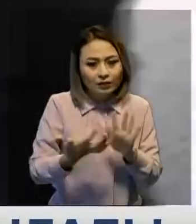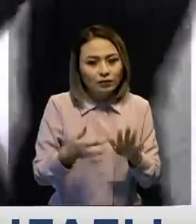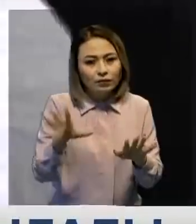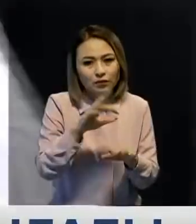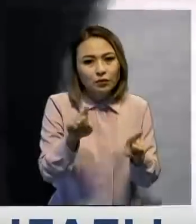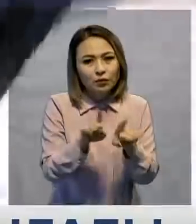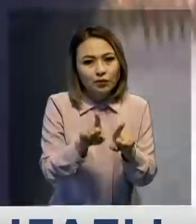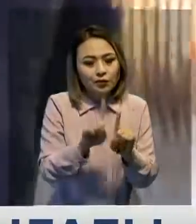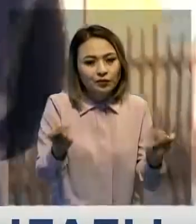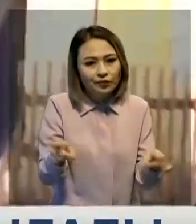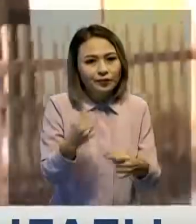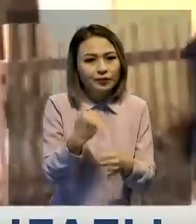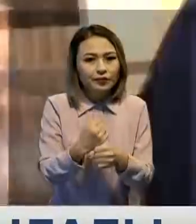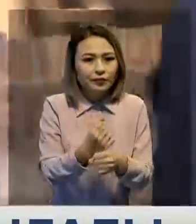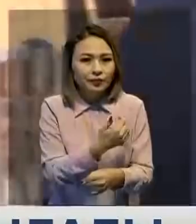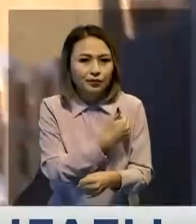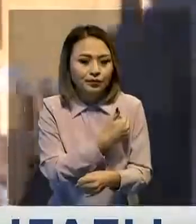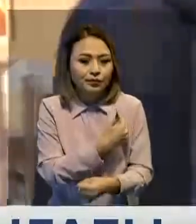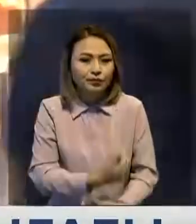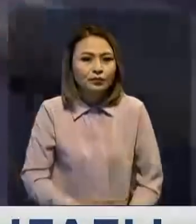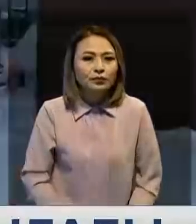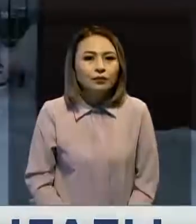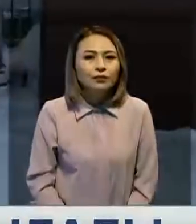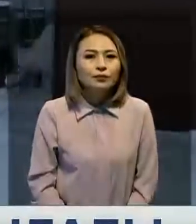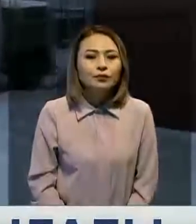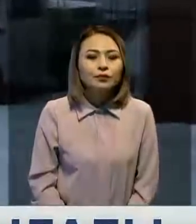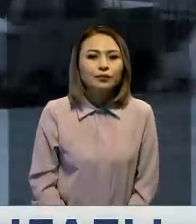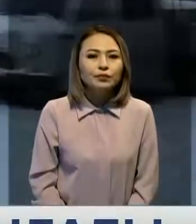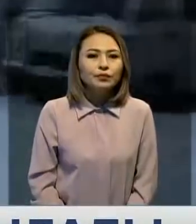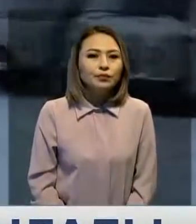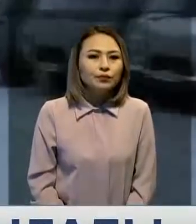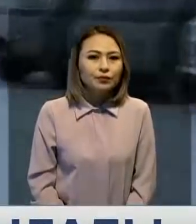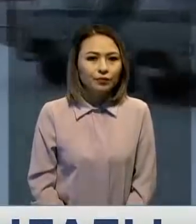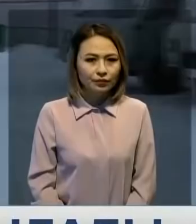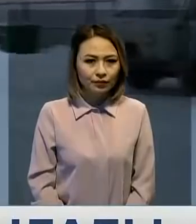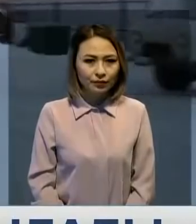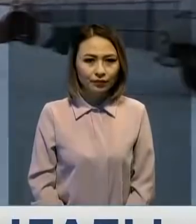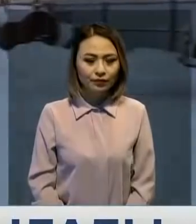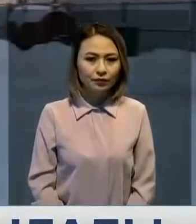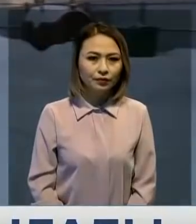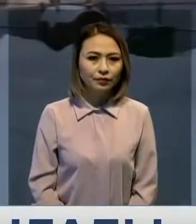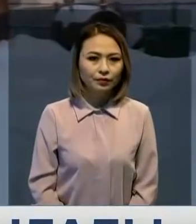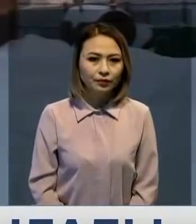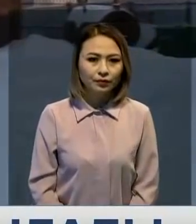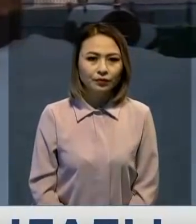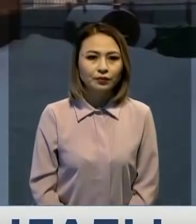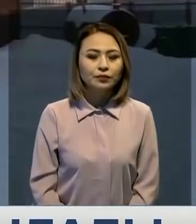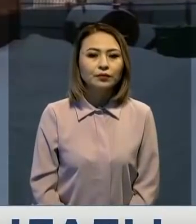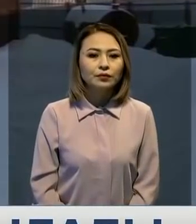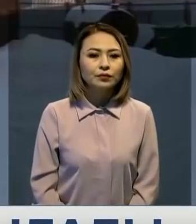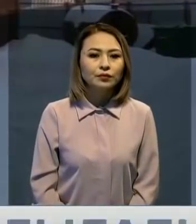оларды да жаңғырту жоспарда бар. Саматқа әрден лор, ұслан әлеев, солстық Қазақстан обылсы, Қабар 24.